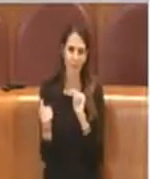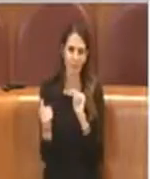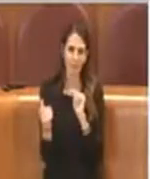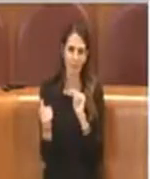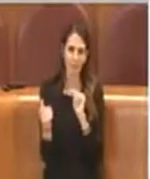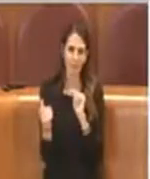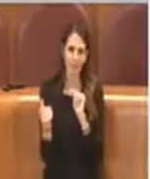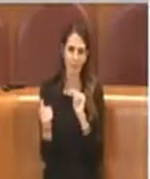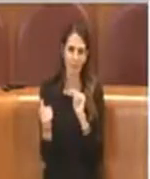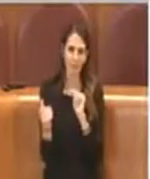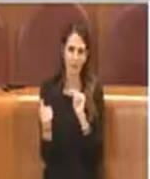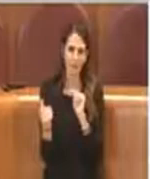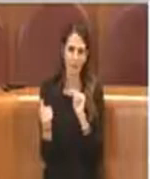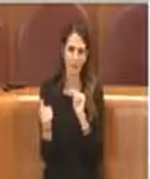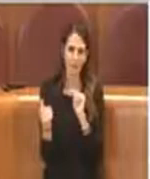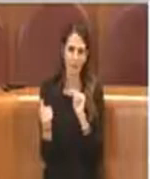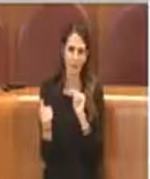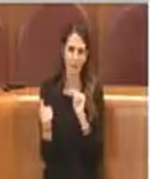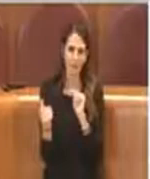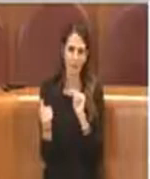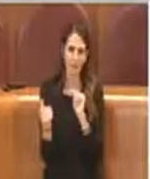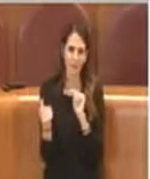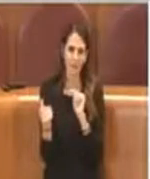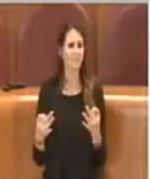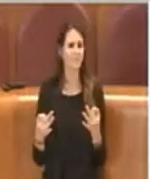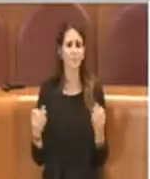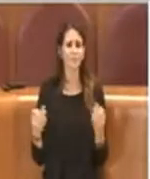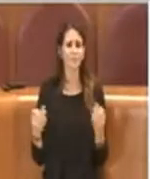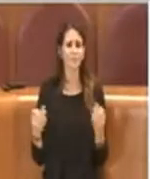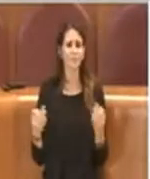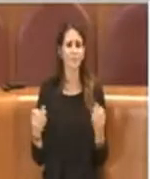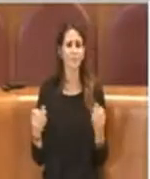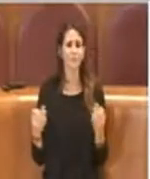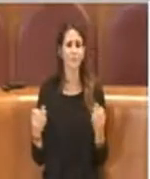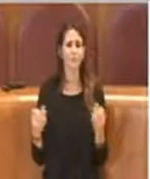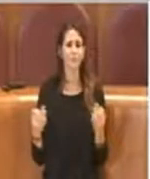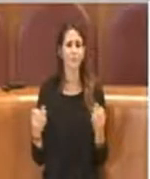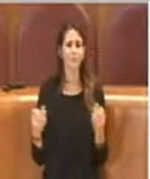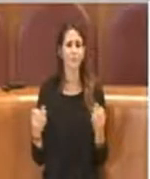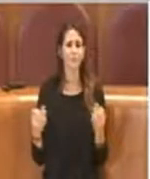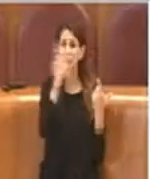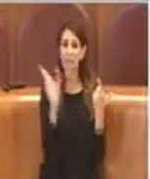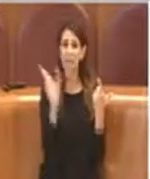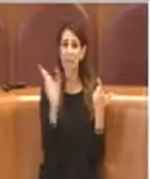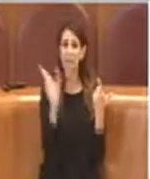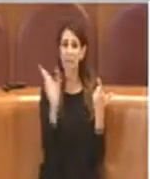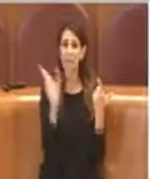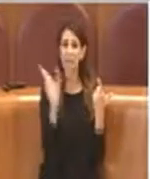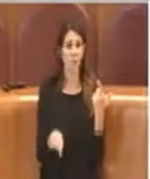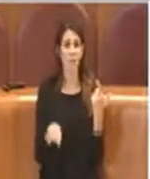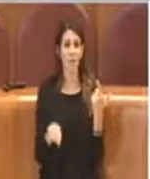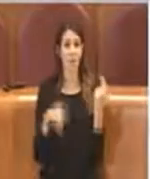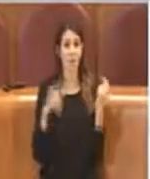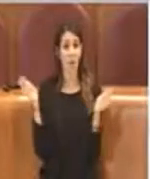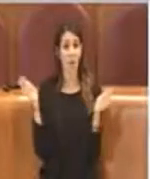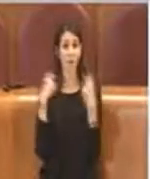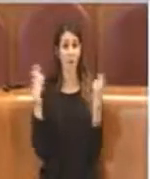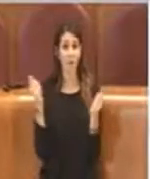dibattito, anzi fortunatamente in Italia non avviene, perciò è un festival che avviene soltanto